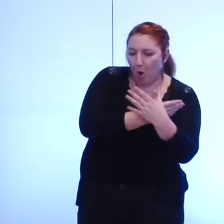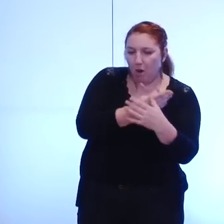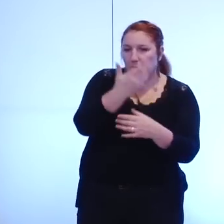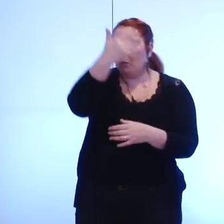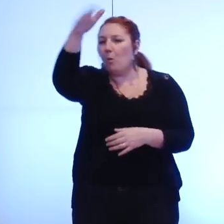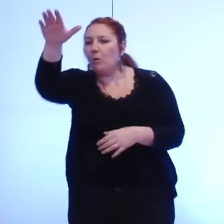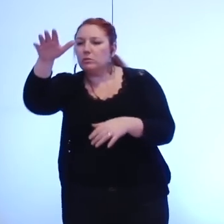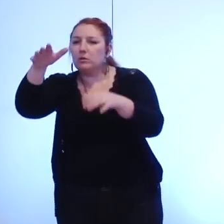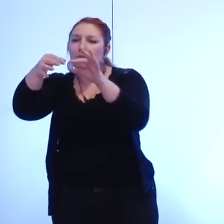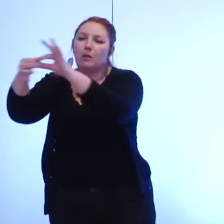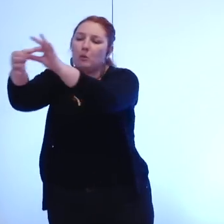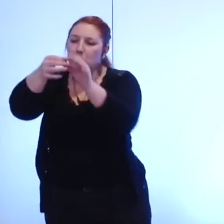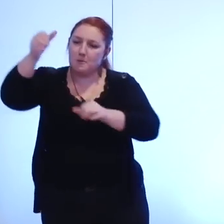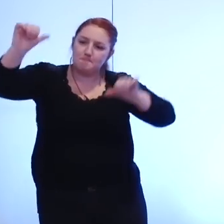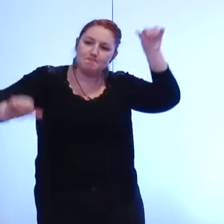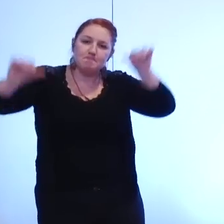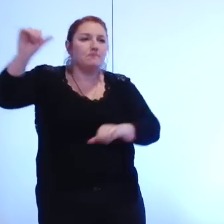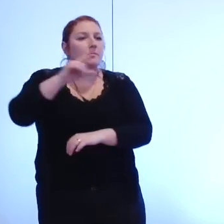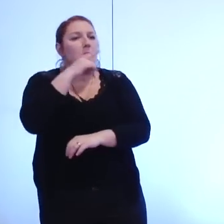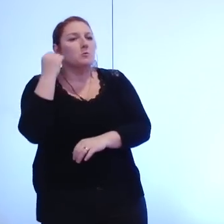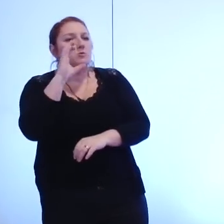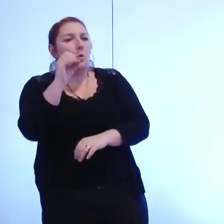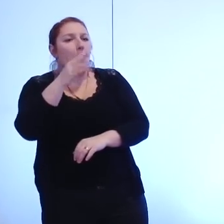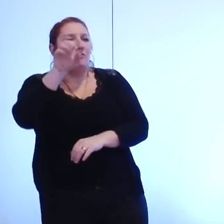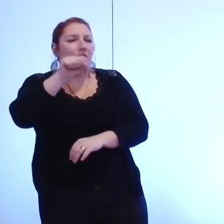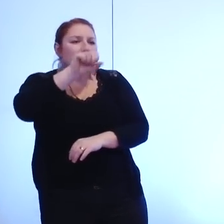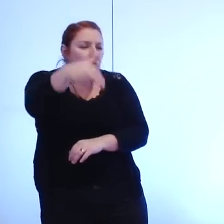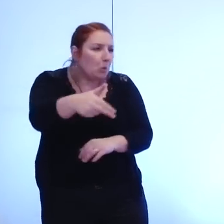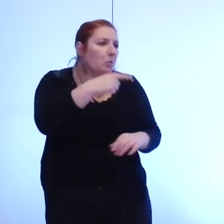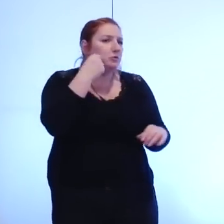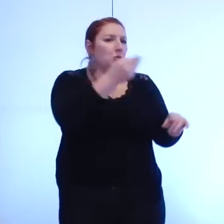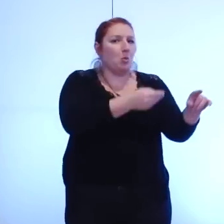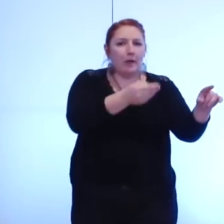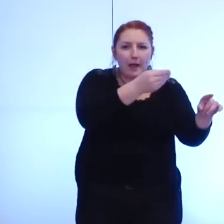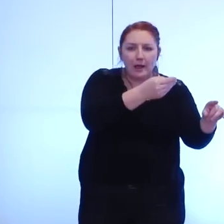à plusieurs reprises par intervention d'Alan Confesson par intervention de Christophe Ferrari de Yann Mongaburu